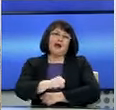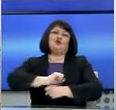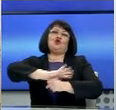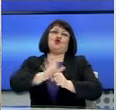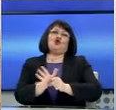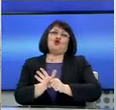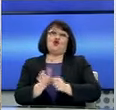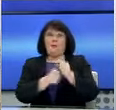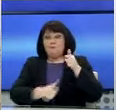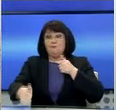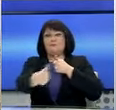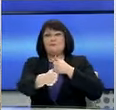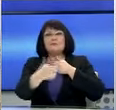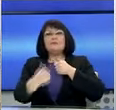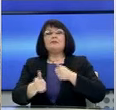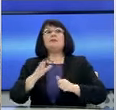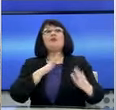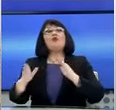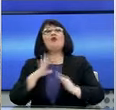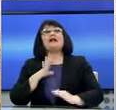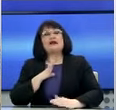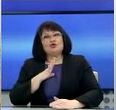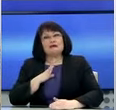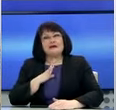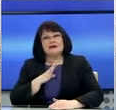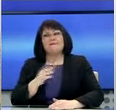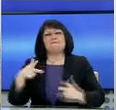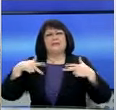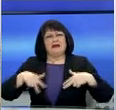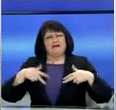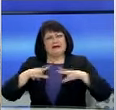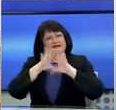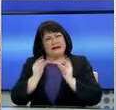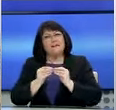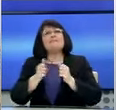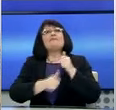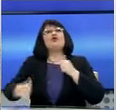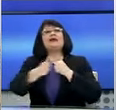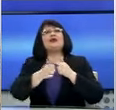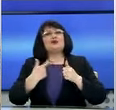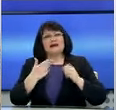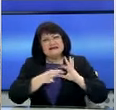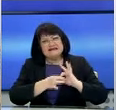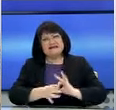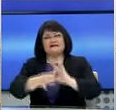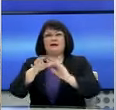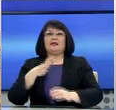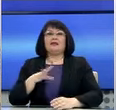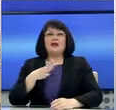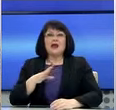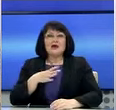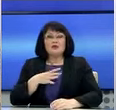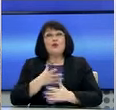Προτεραιότητά μας ως πολιτική προστασία, αλλά και ως κυβέρνηση συνολικά, είναι να συνεχίσουμε να ανταποκρινόμαστε